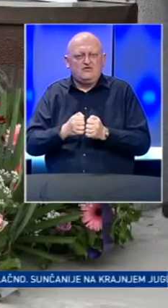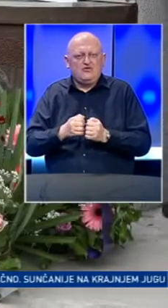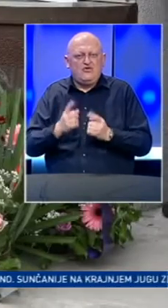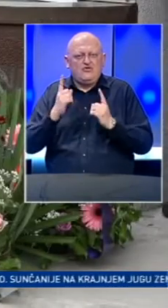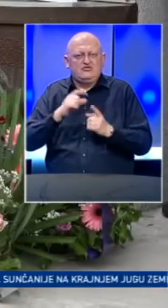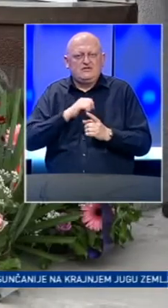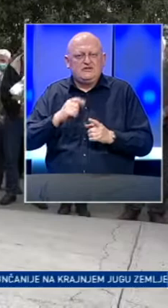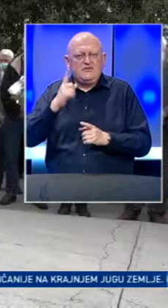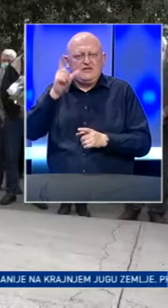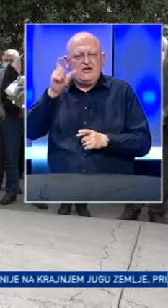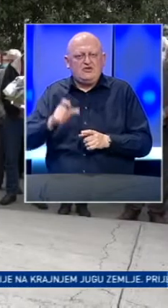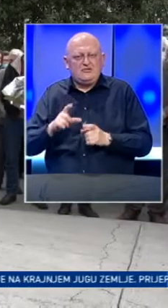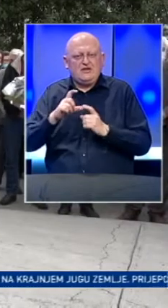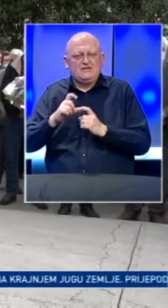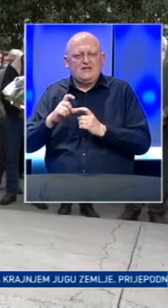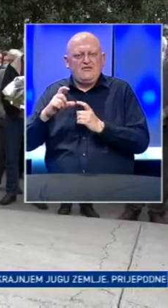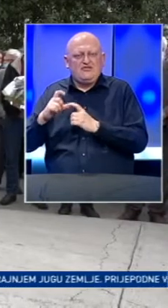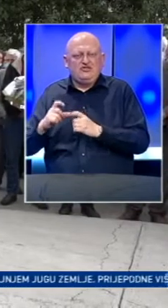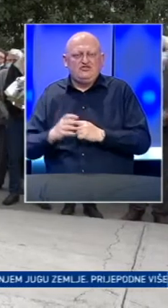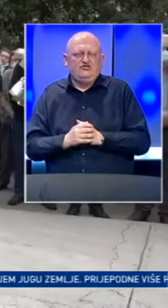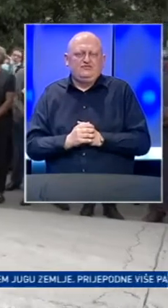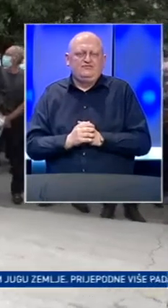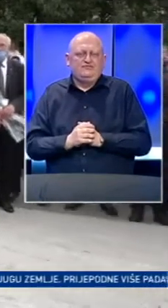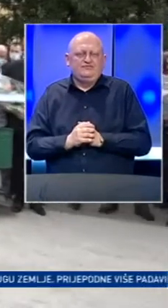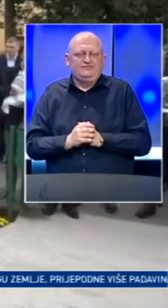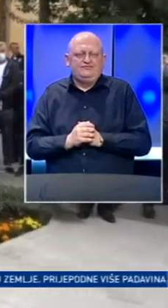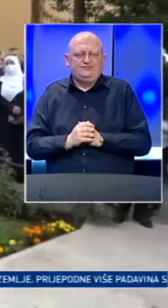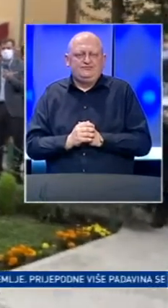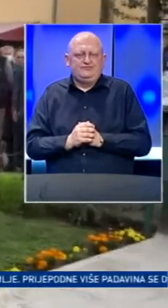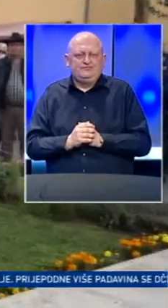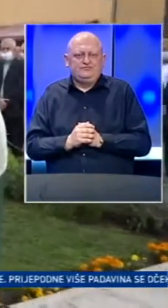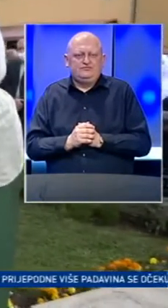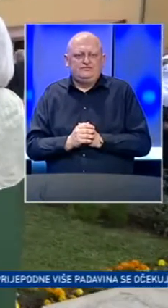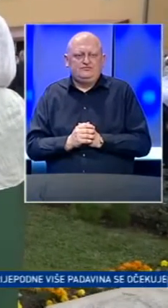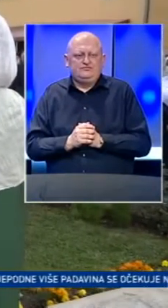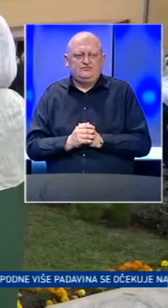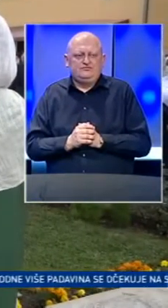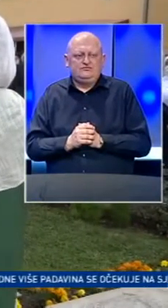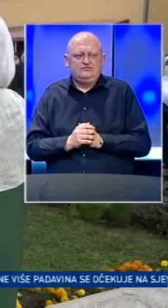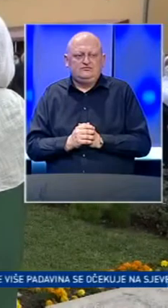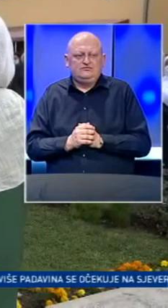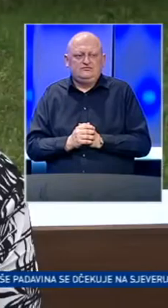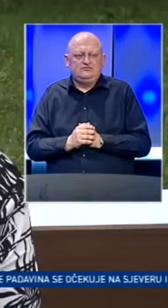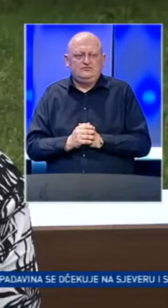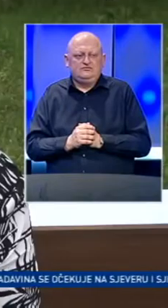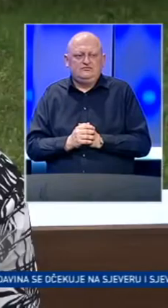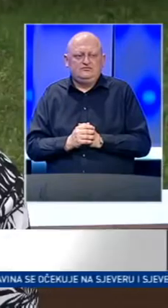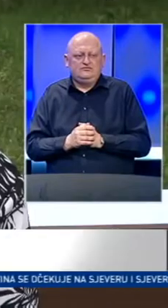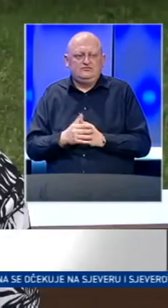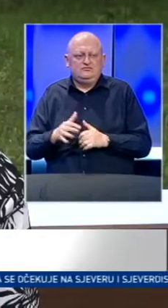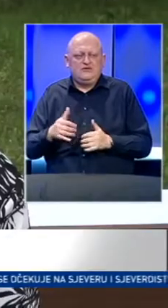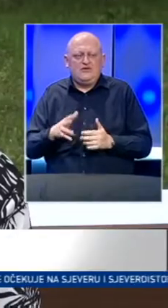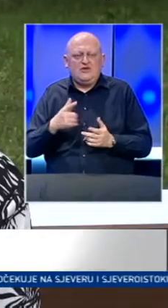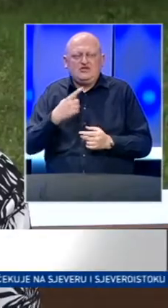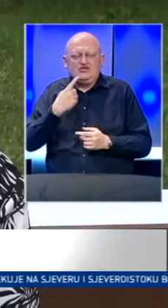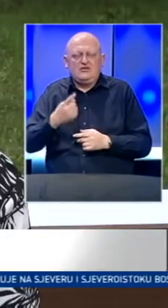zločin osuđena samo jedna osoba, Slavko Šakić. Vrbanja je za nas neka bila... Ovdje se nema više